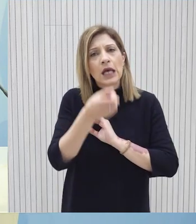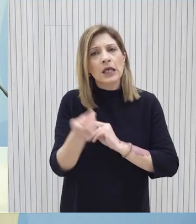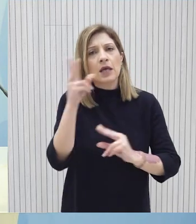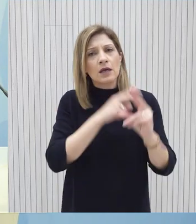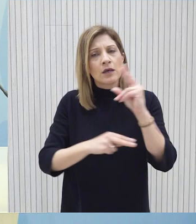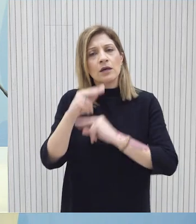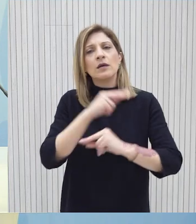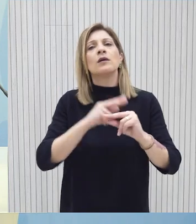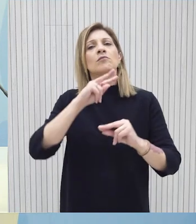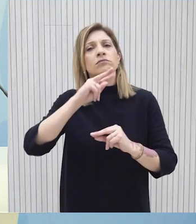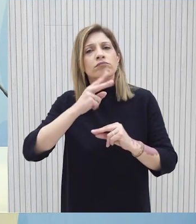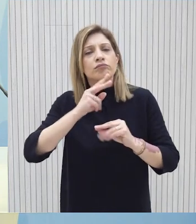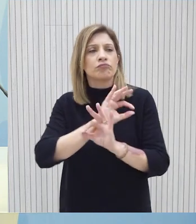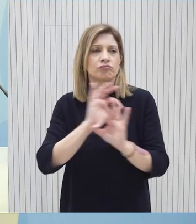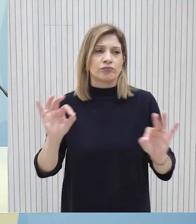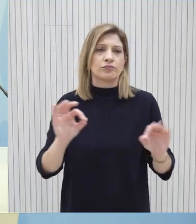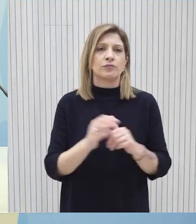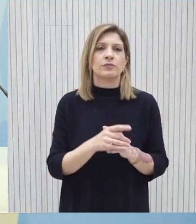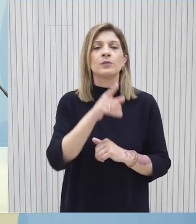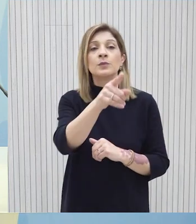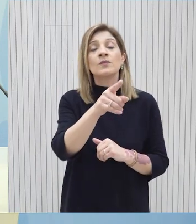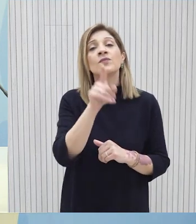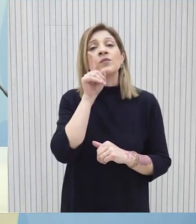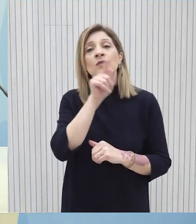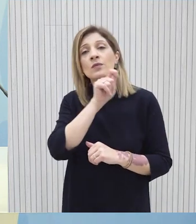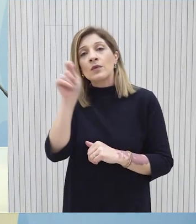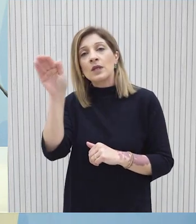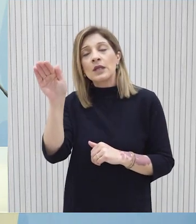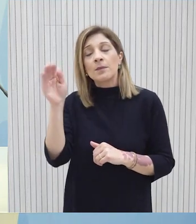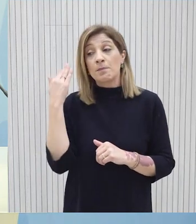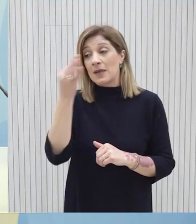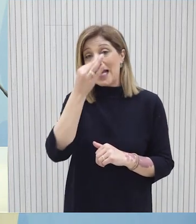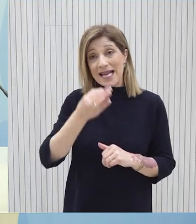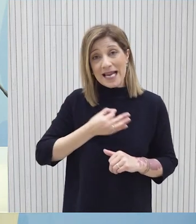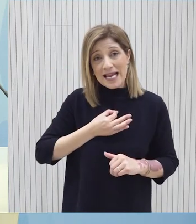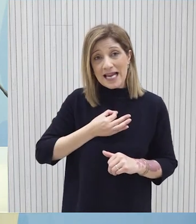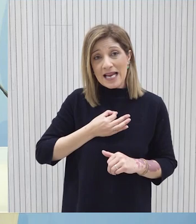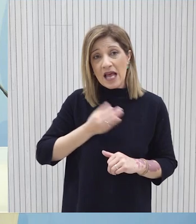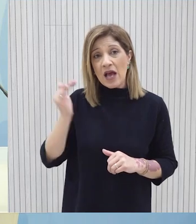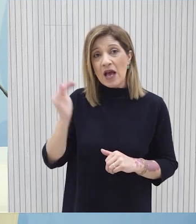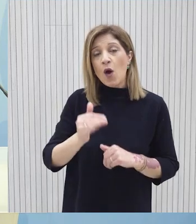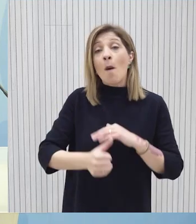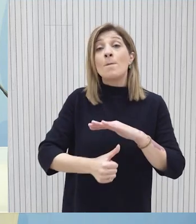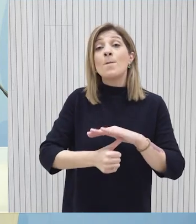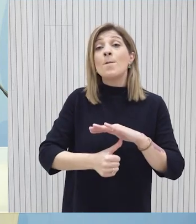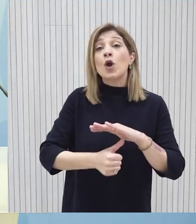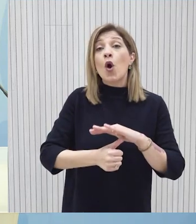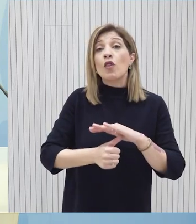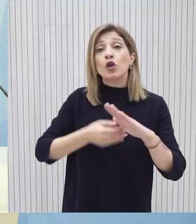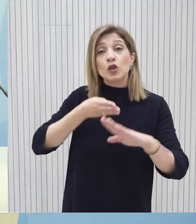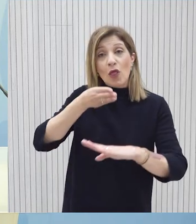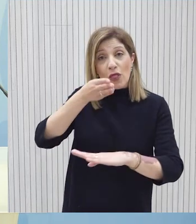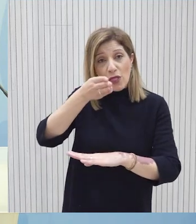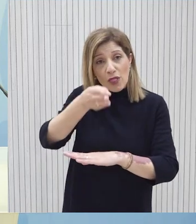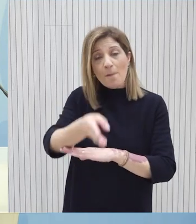που θεωρούμε ότι απαντώνται όλα αυτά Θα δείτε πρώτο μόνος ότι επικείται επισκέψεις του προσβήλου της Δημοκρατίας του Νομήνου που θα δει τον